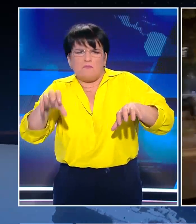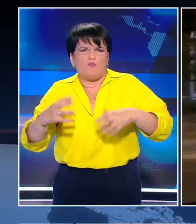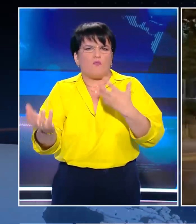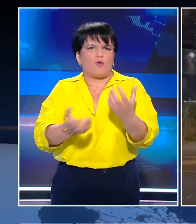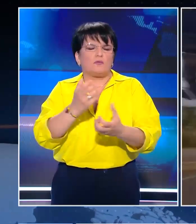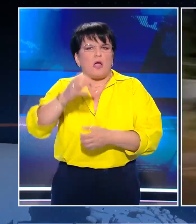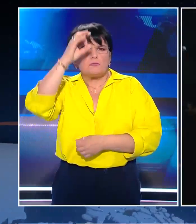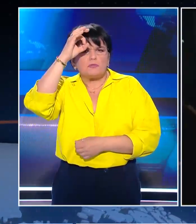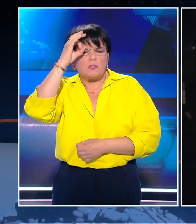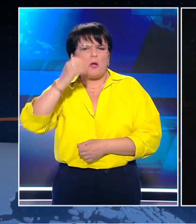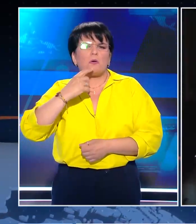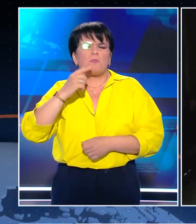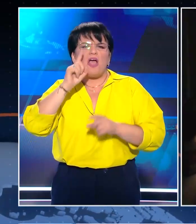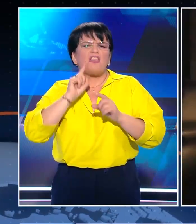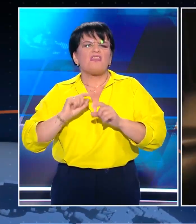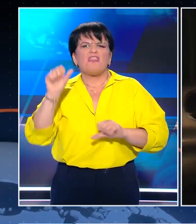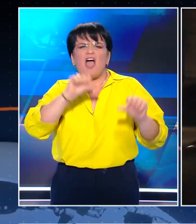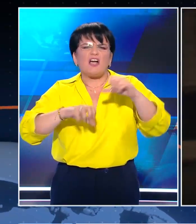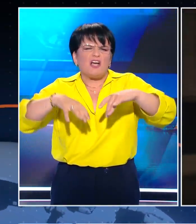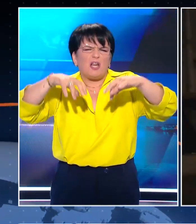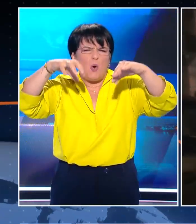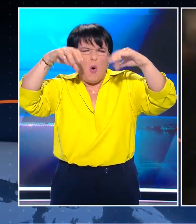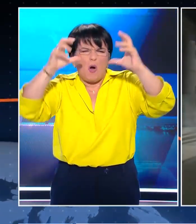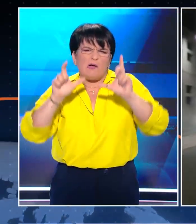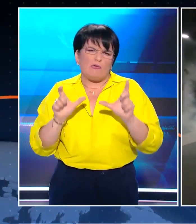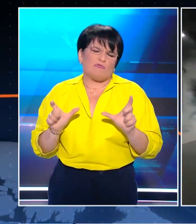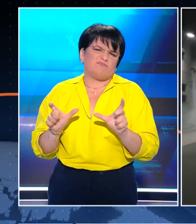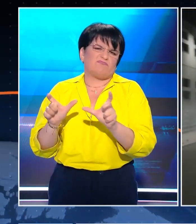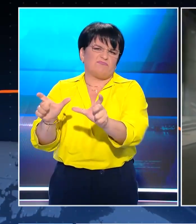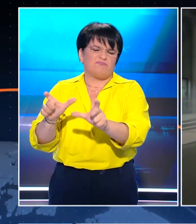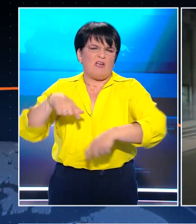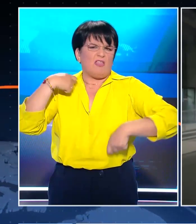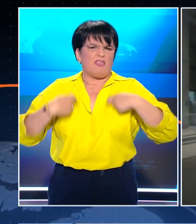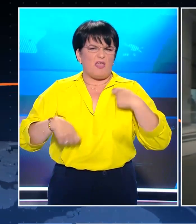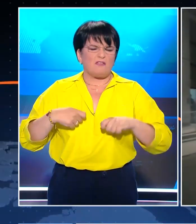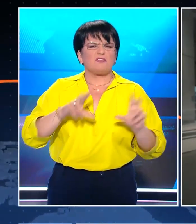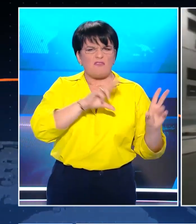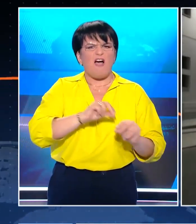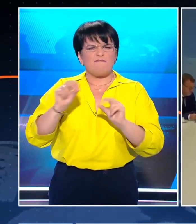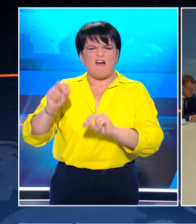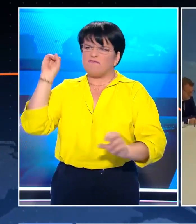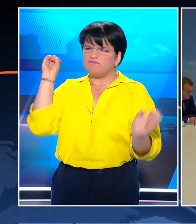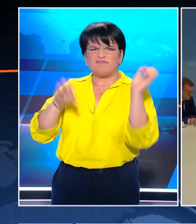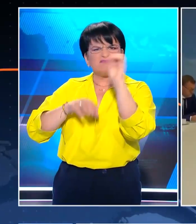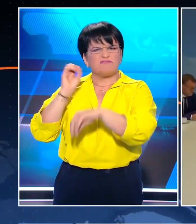Οι αστρομικοί ρίχνουν δακρυγόνα για να αποθήσουν το οργισμένο πλήθος. Οι διαδηλωτές θα απαντήσουν με πετροπόλεμο.